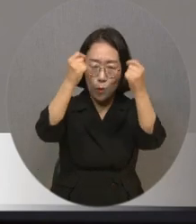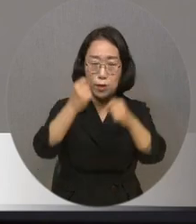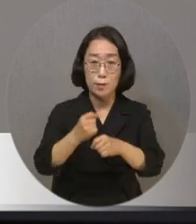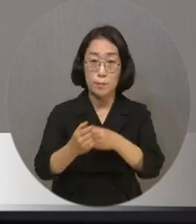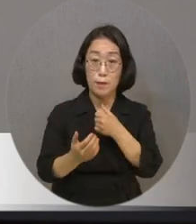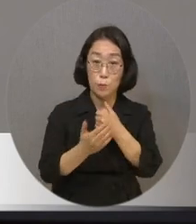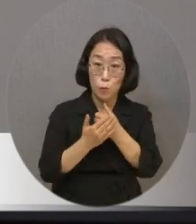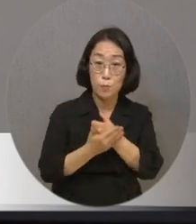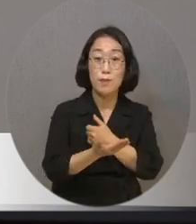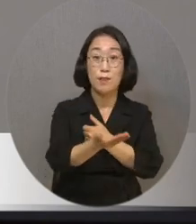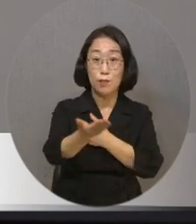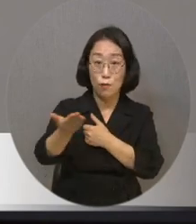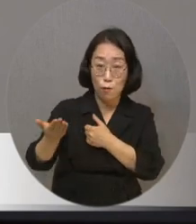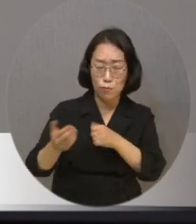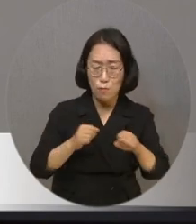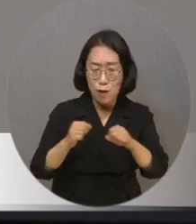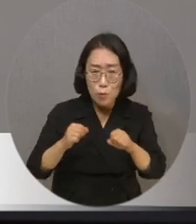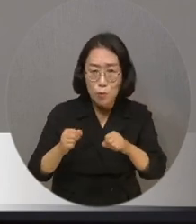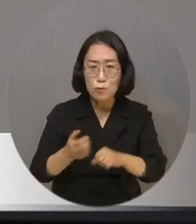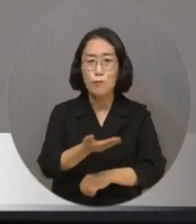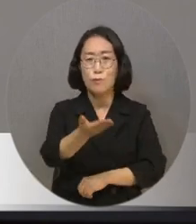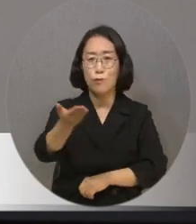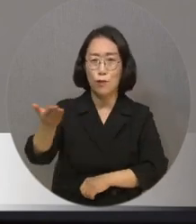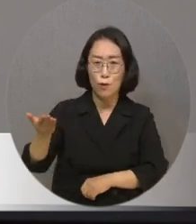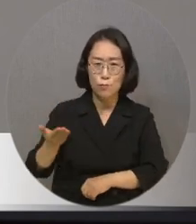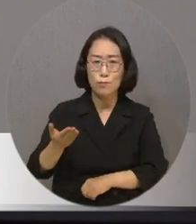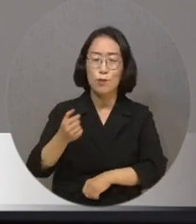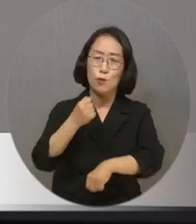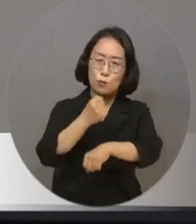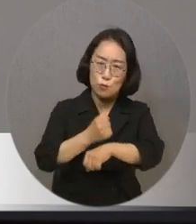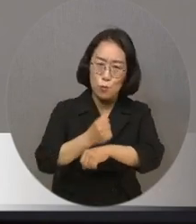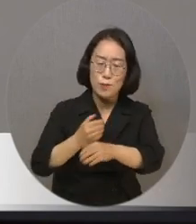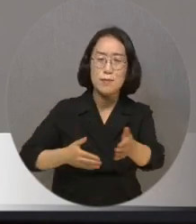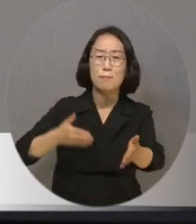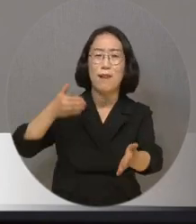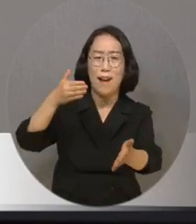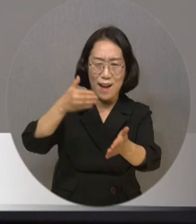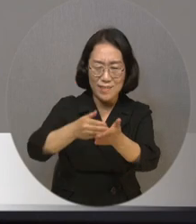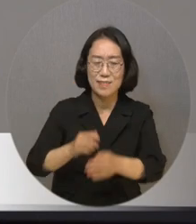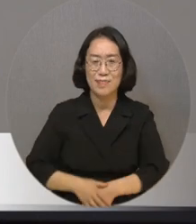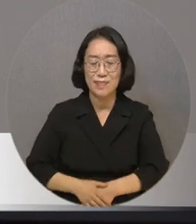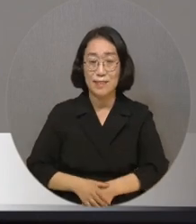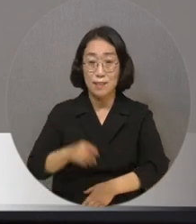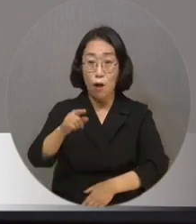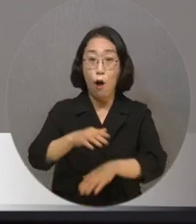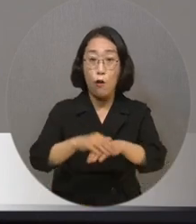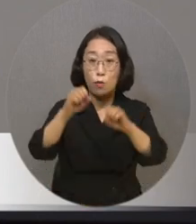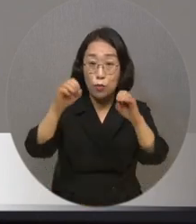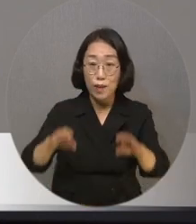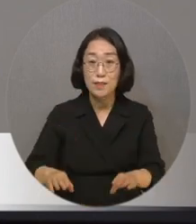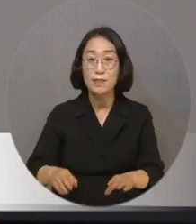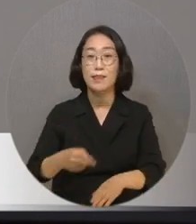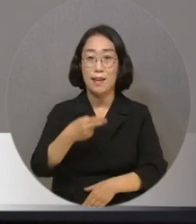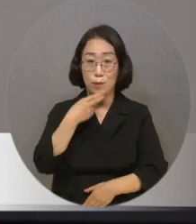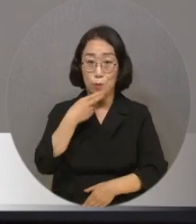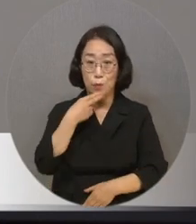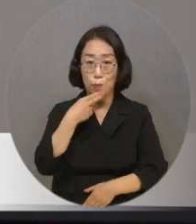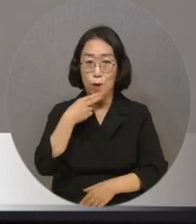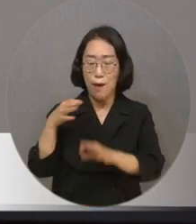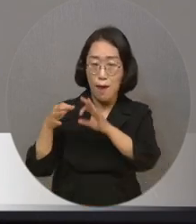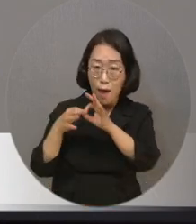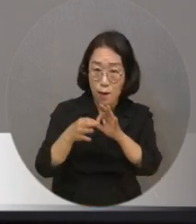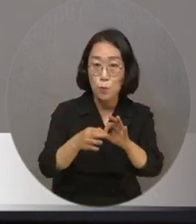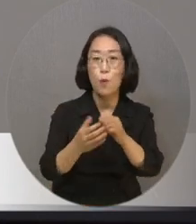주신 많은 활동과 여러분들의 노력으로 여기까지 왔습니다. 그 노력이 헌대지 않도록 많은